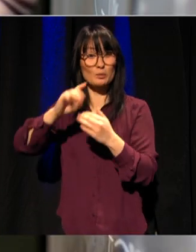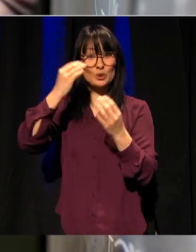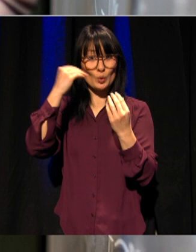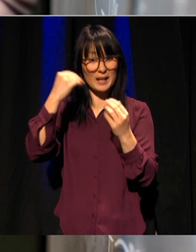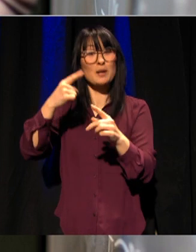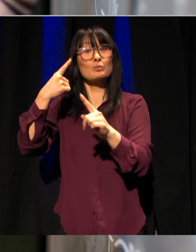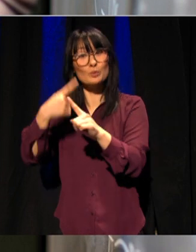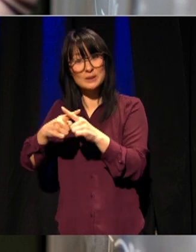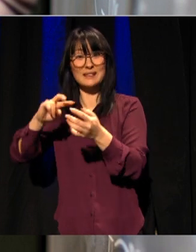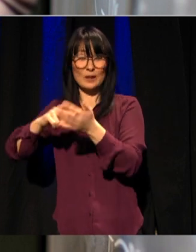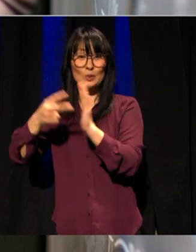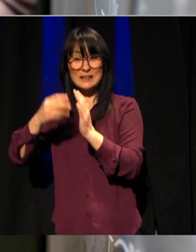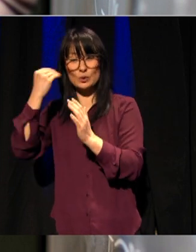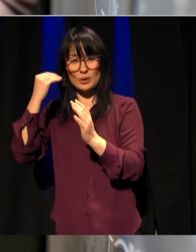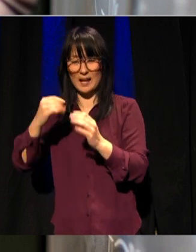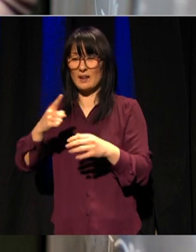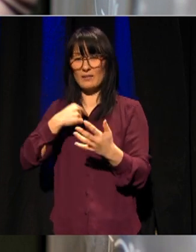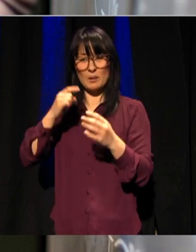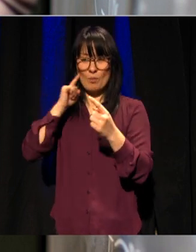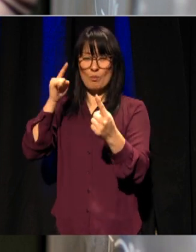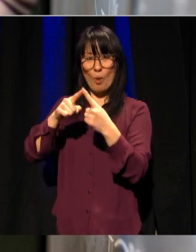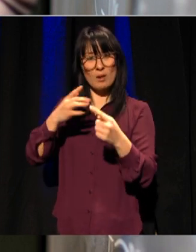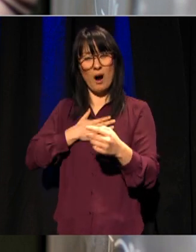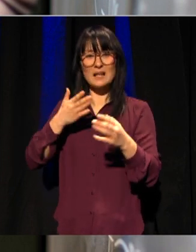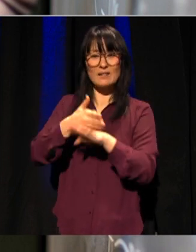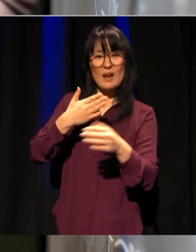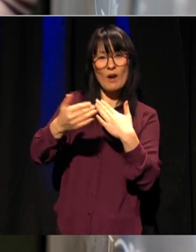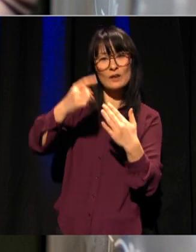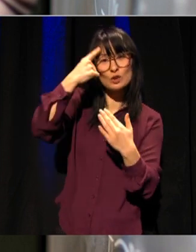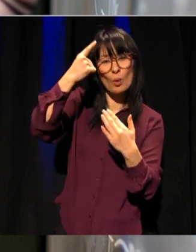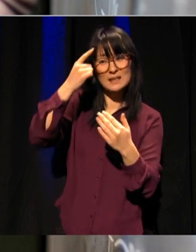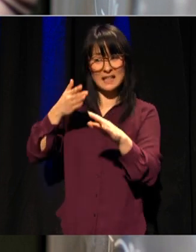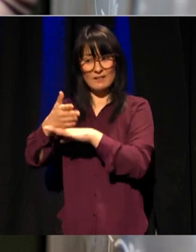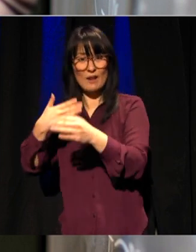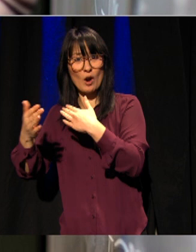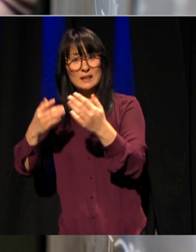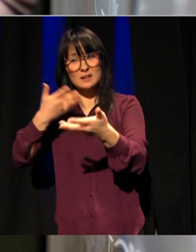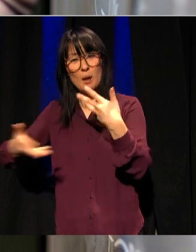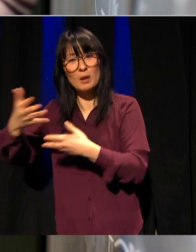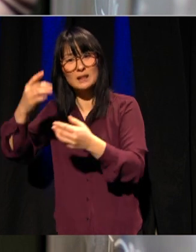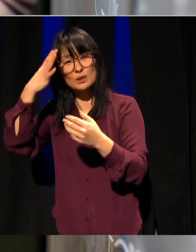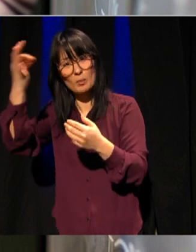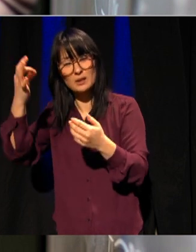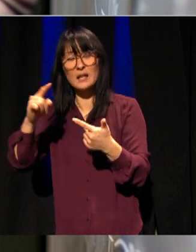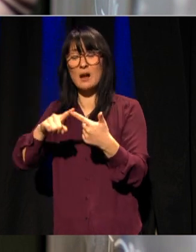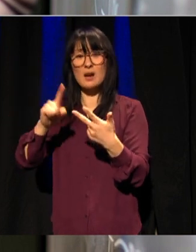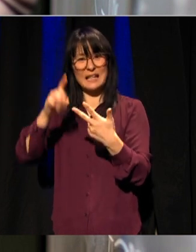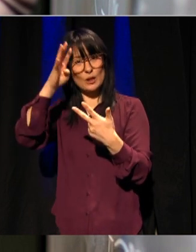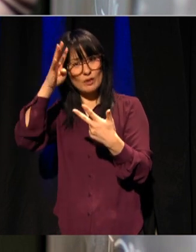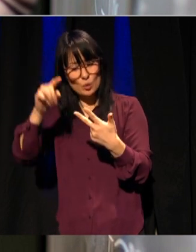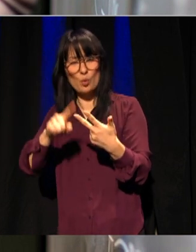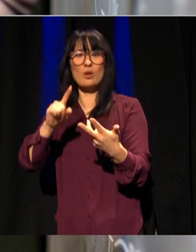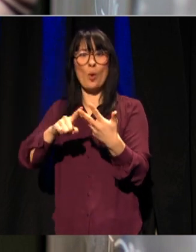Vår tverrfaglig forståelse og tverrfaglig samhandlingskompetanse, innovasjon og livslang læring er